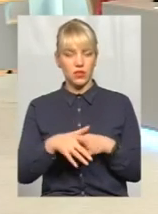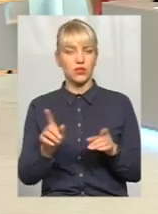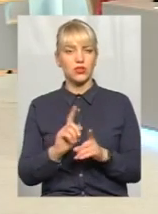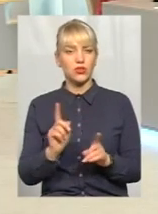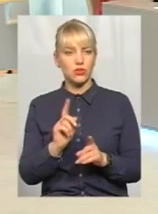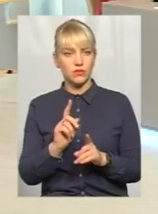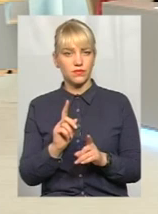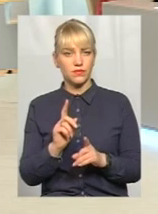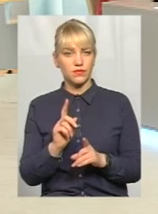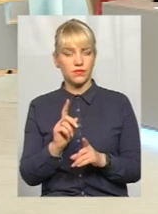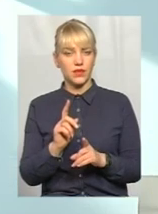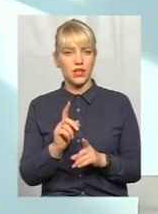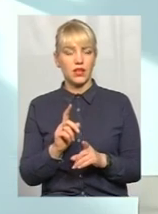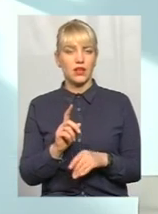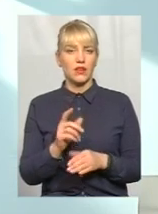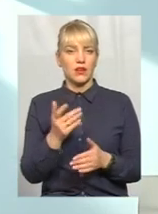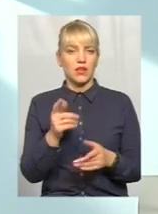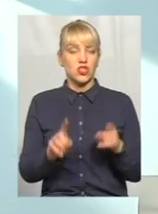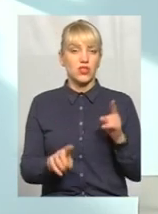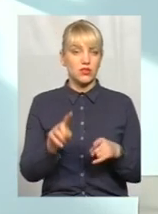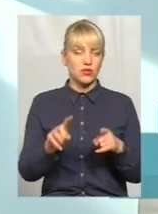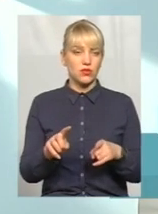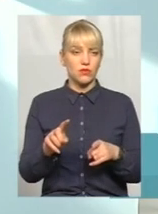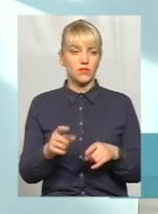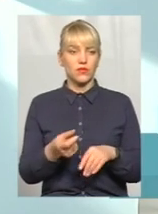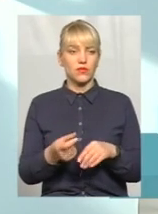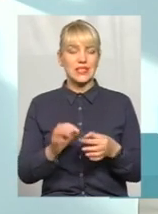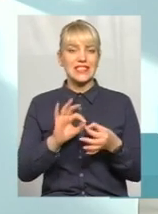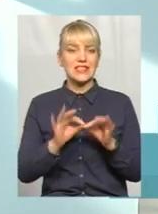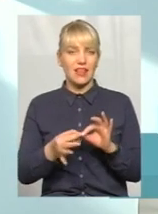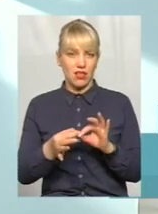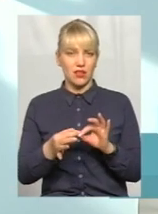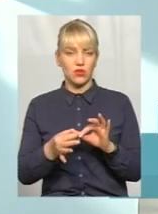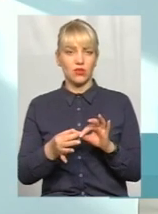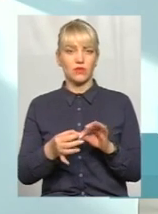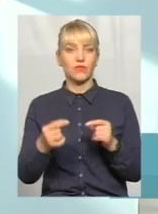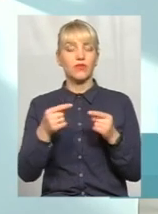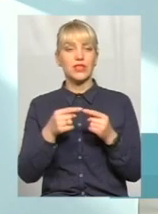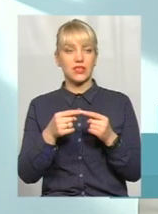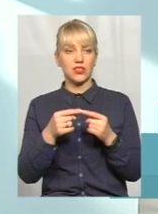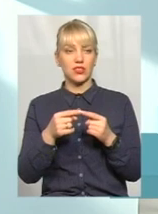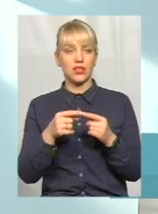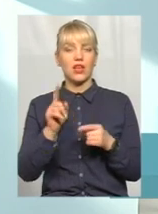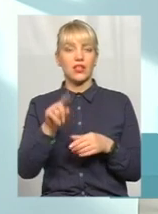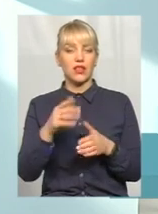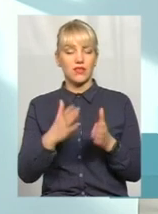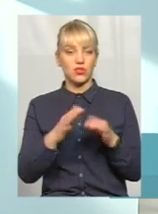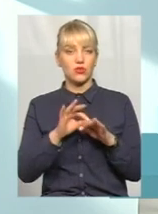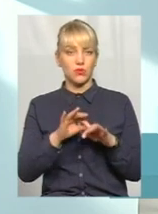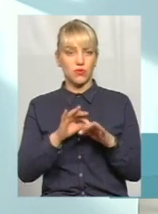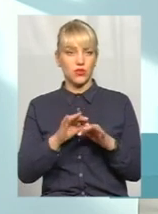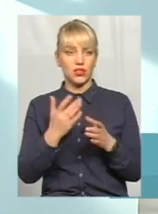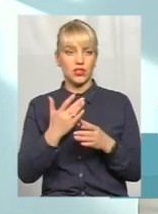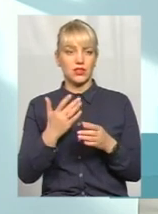часом дуже складно визначити, і навіть якщо проводити різні